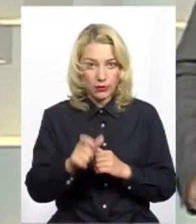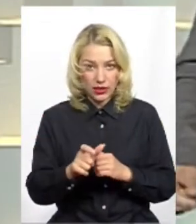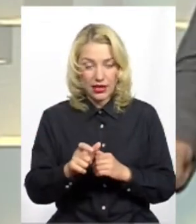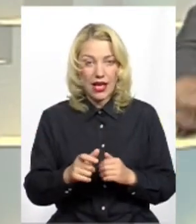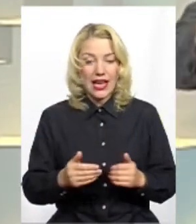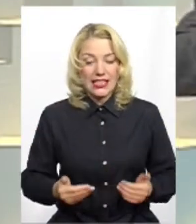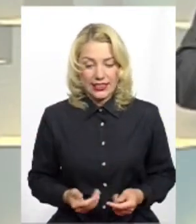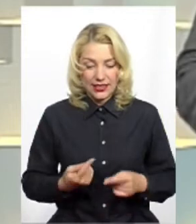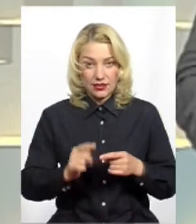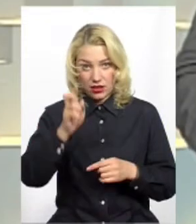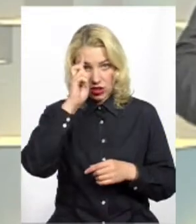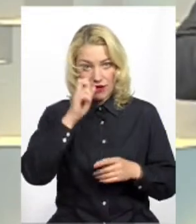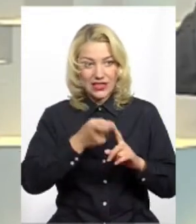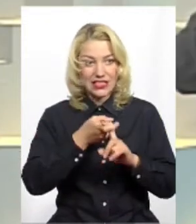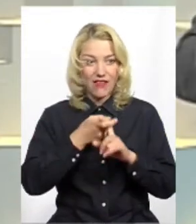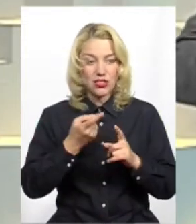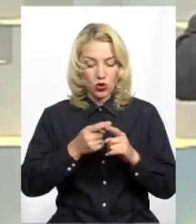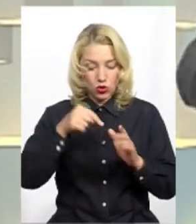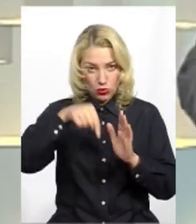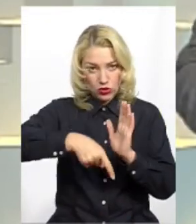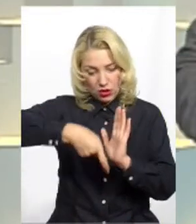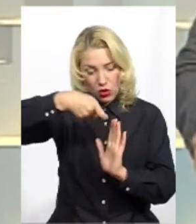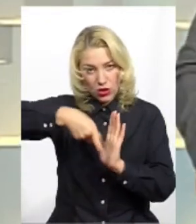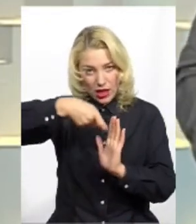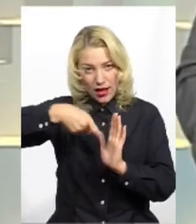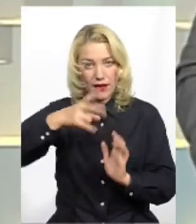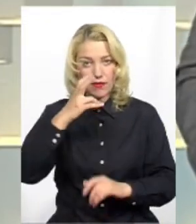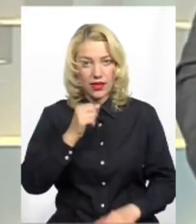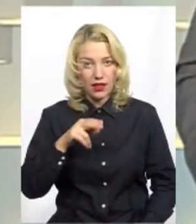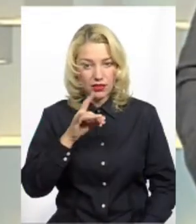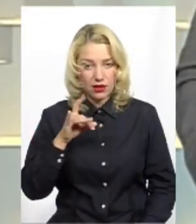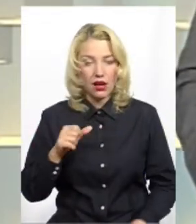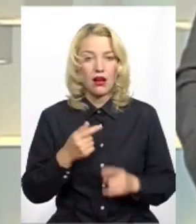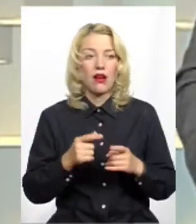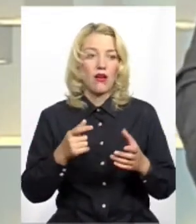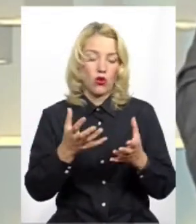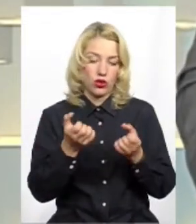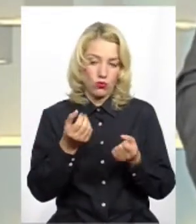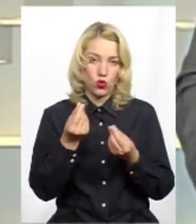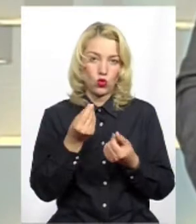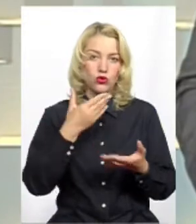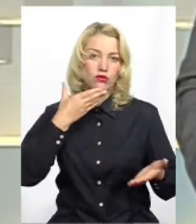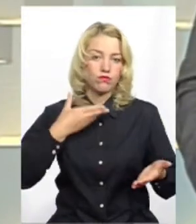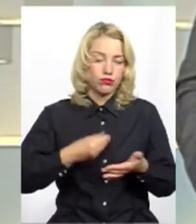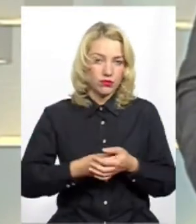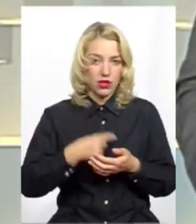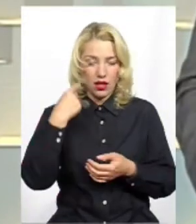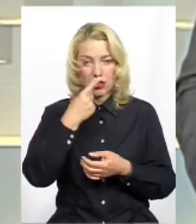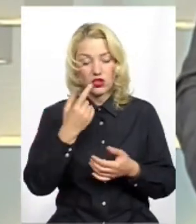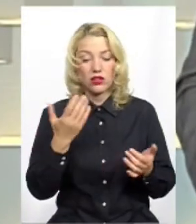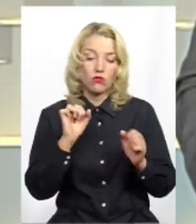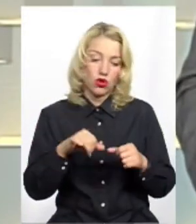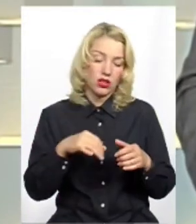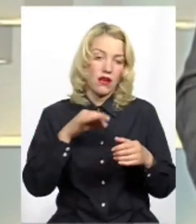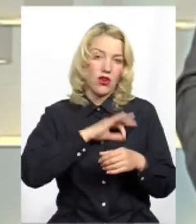в зв'язку з тим, що добуваються недри, надра отримує відповідні кошти на свій рахунок, які можна використати для навчання,